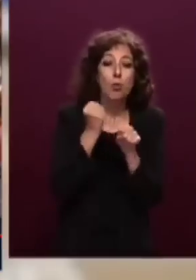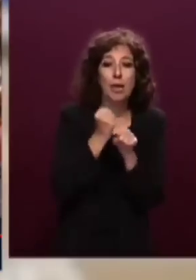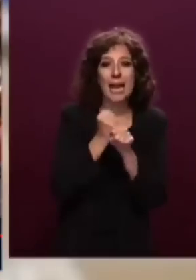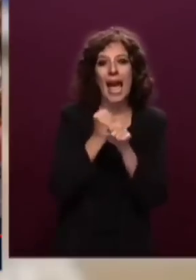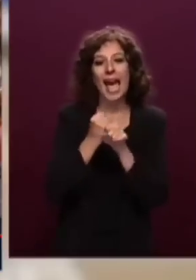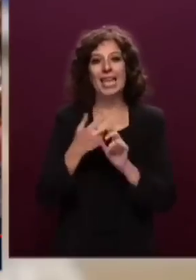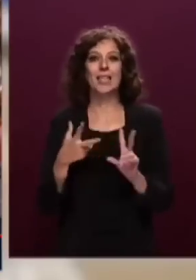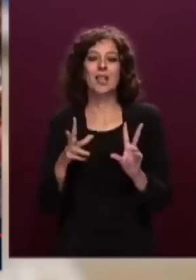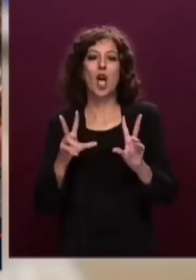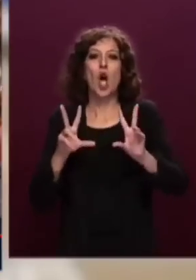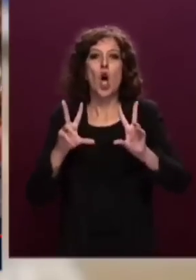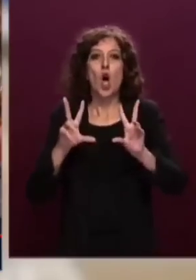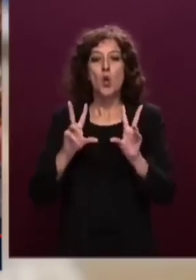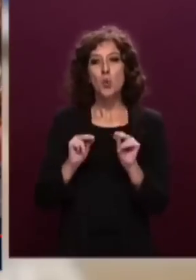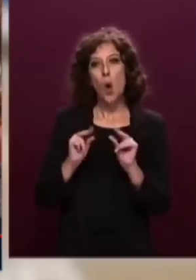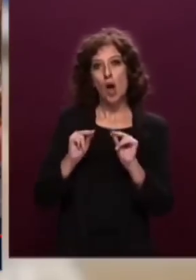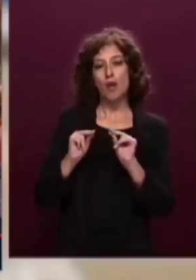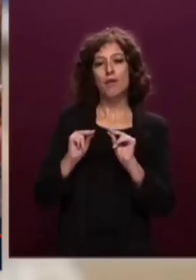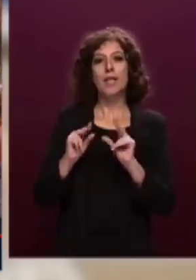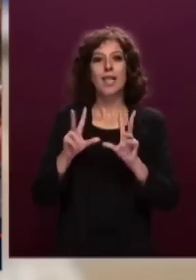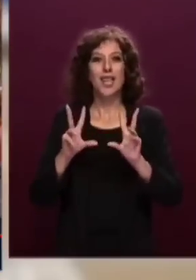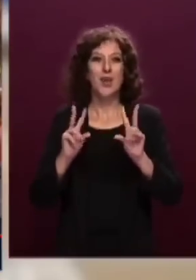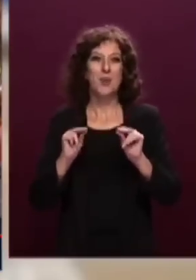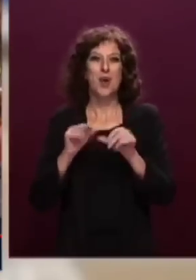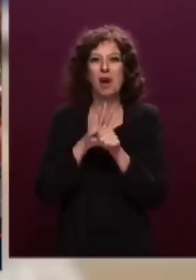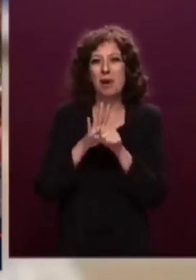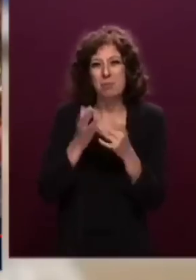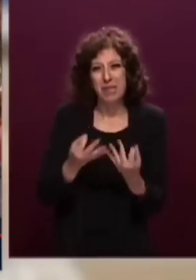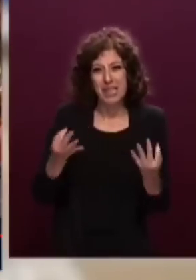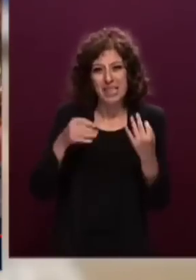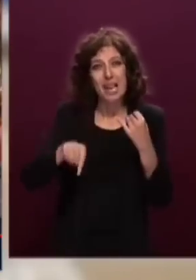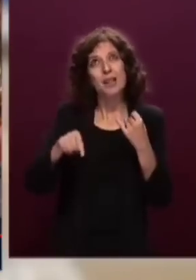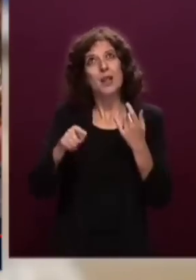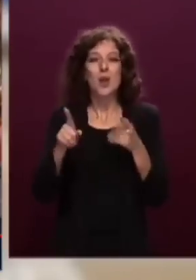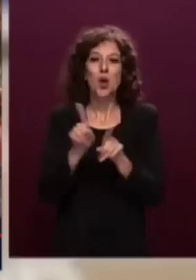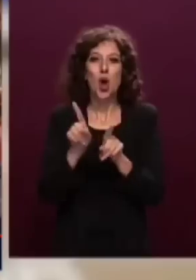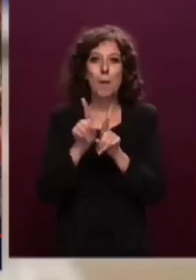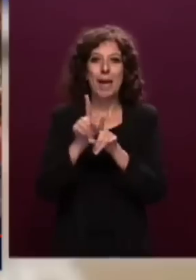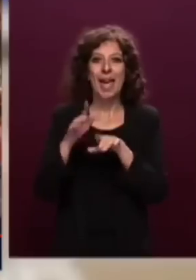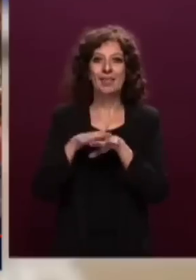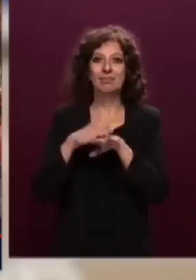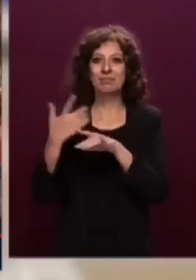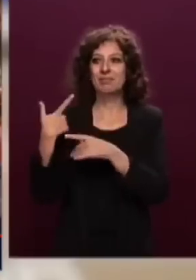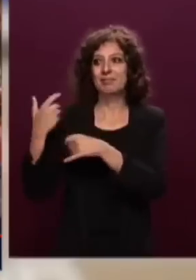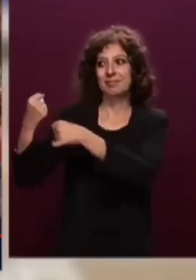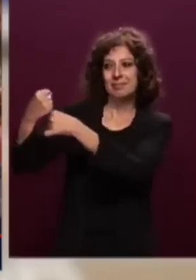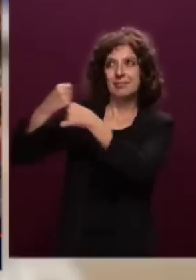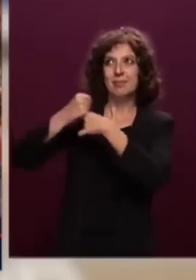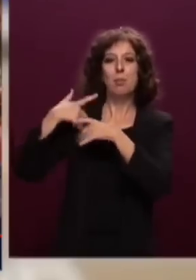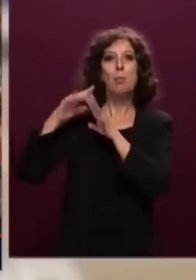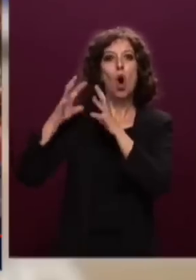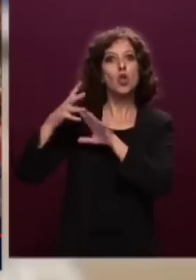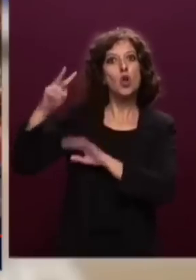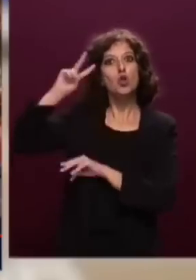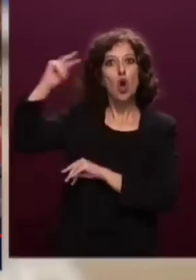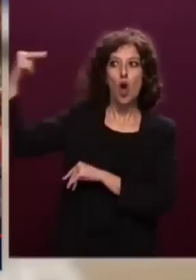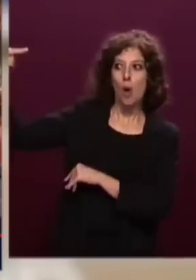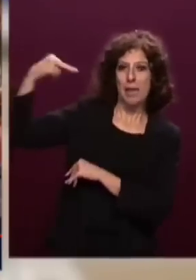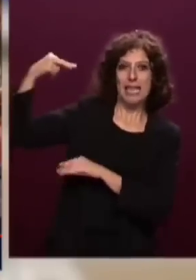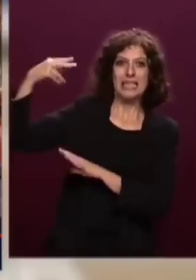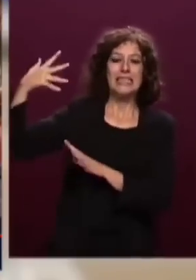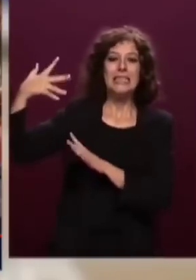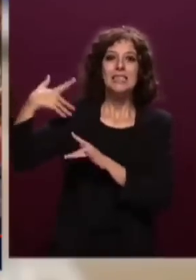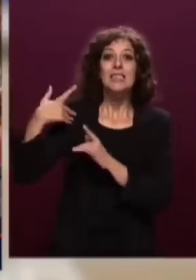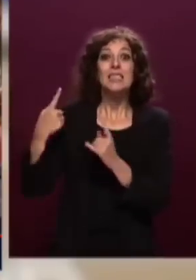neoplebei al servizio del mondo di sopra, non chiede più quel mondo, il mondo di sotto,